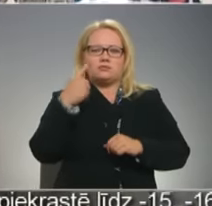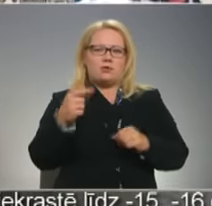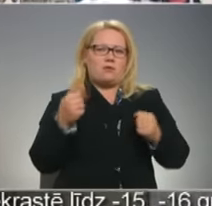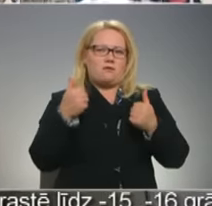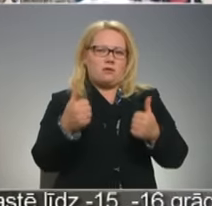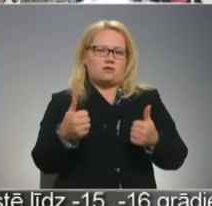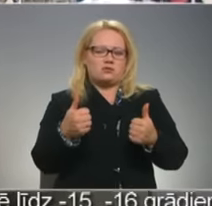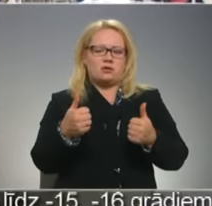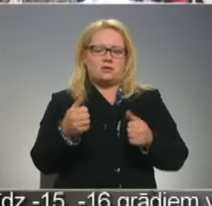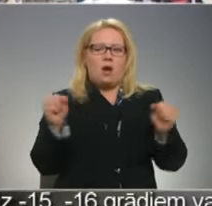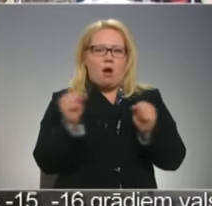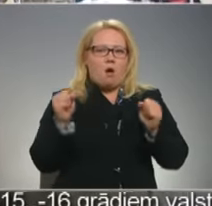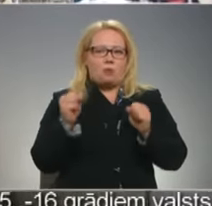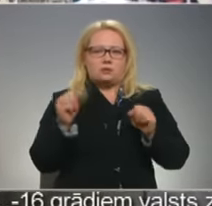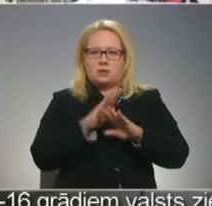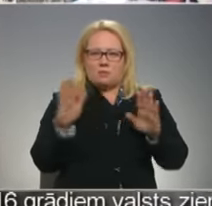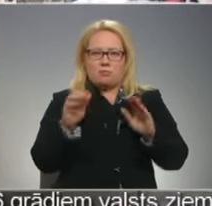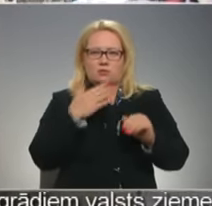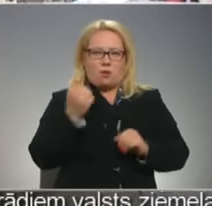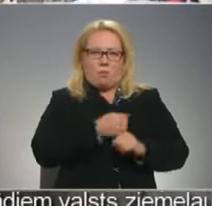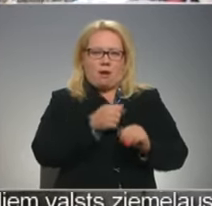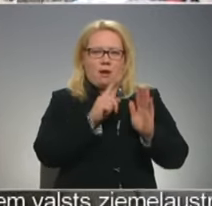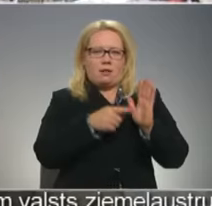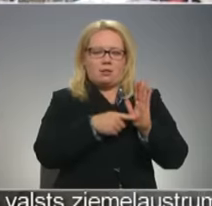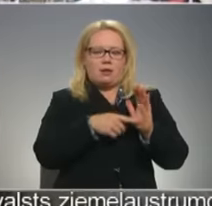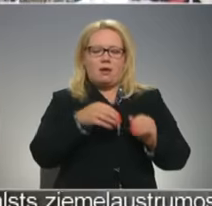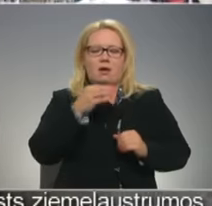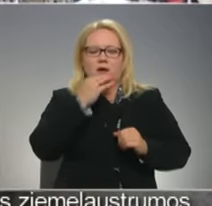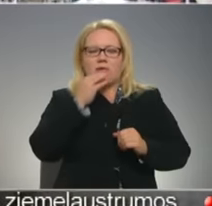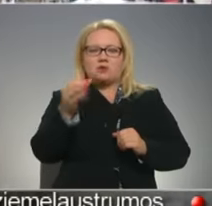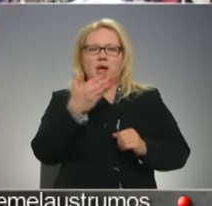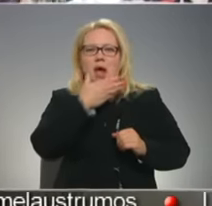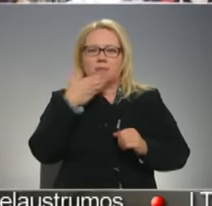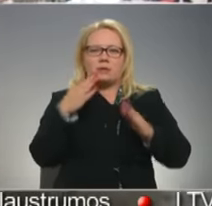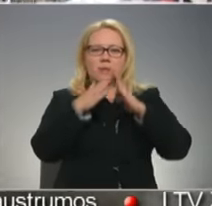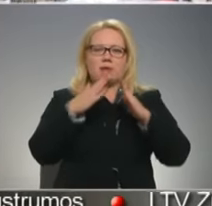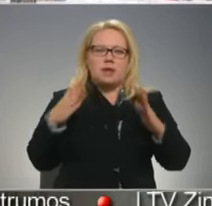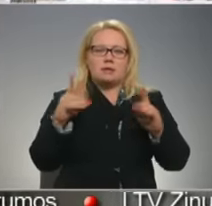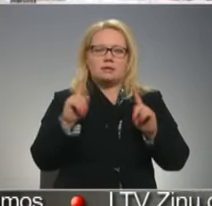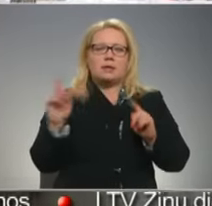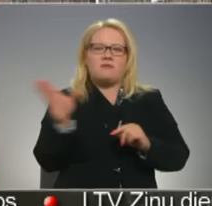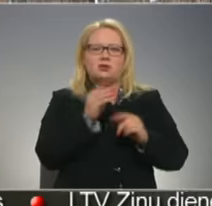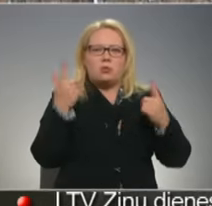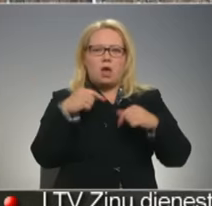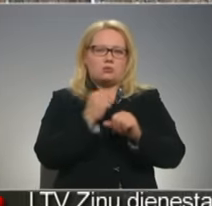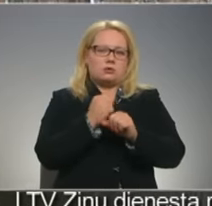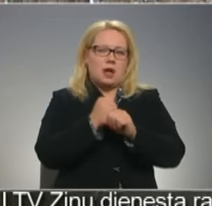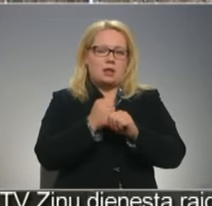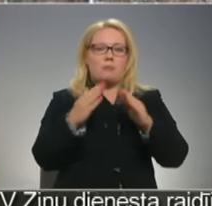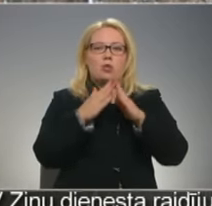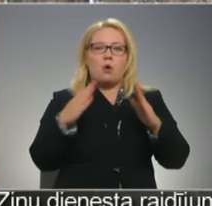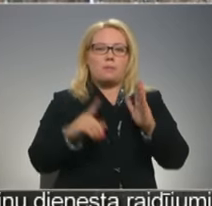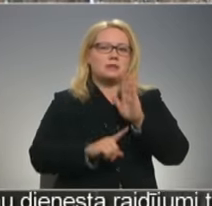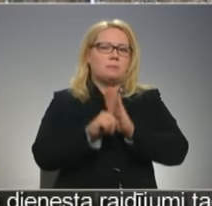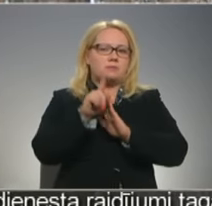Nav bāju, ka būs dikta augste? Nē, apsildājumā steltas ir, visu laiku srādājam. Nometnes